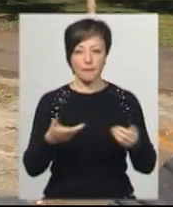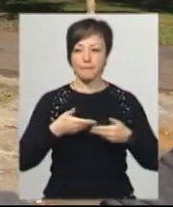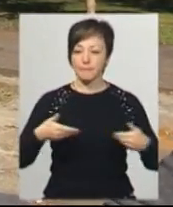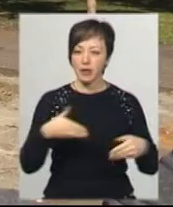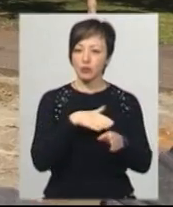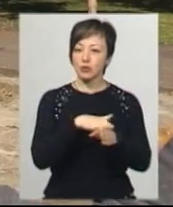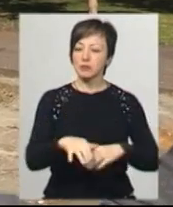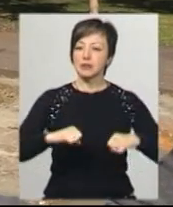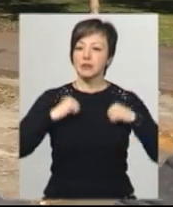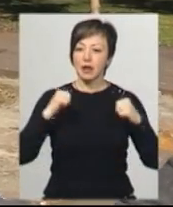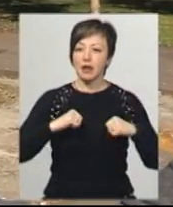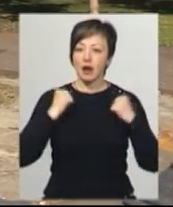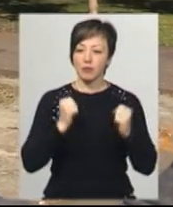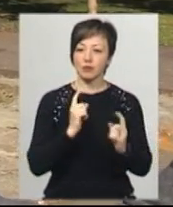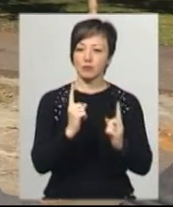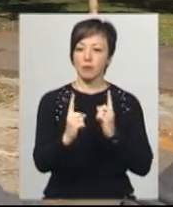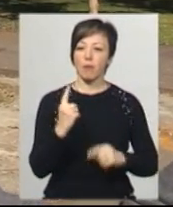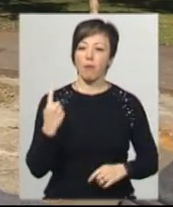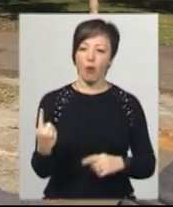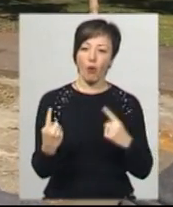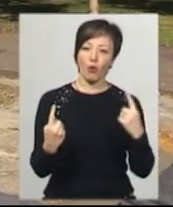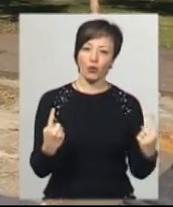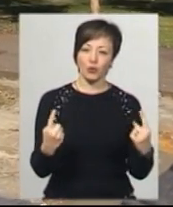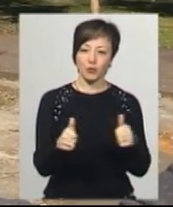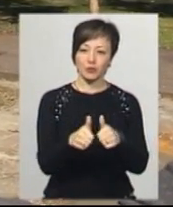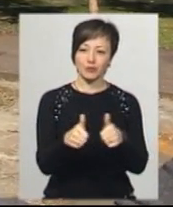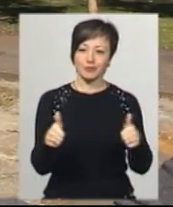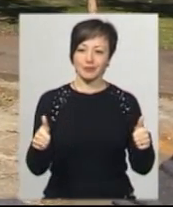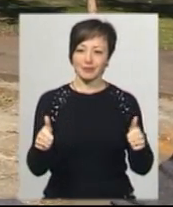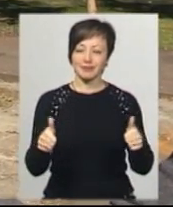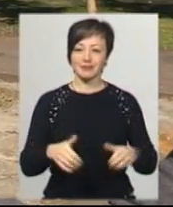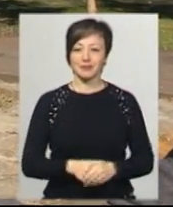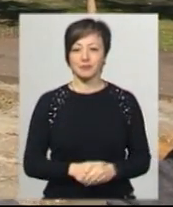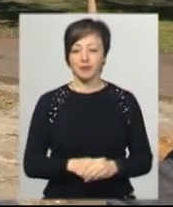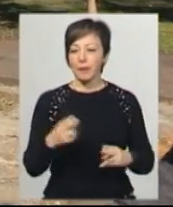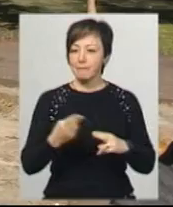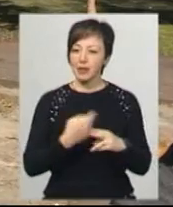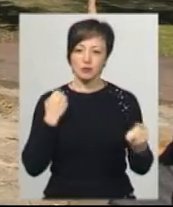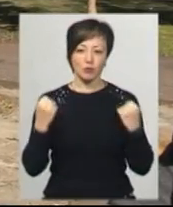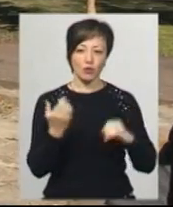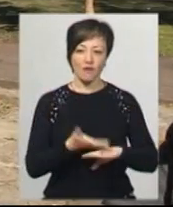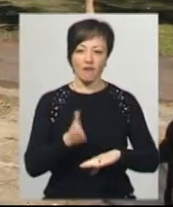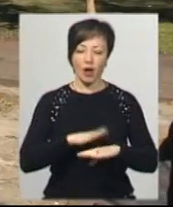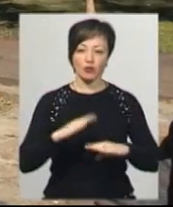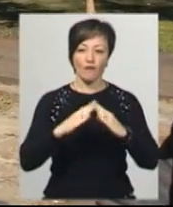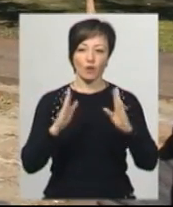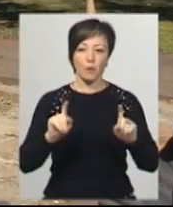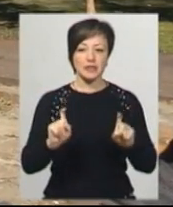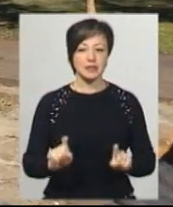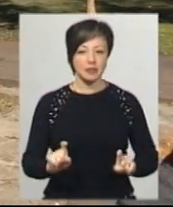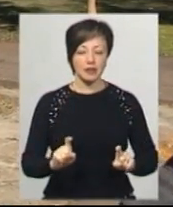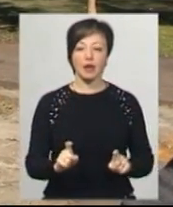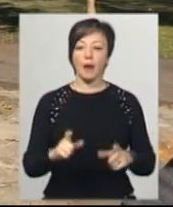Стараємось в парку ходити по одному, перебіжками. Але без спорту теж важко вдома сидіти. Так що